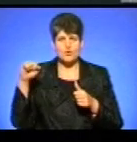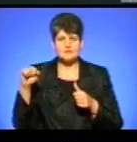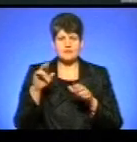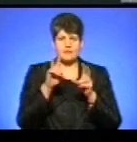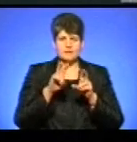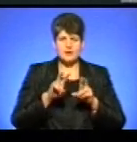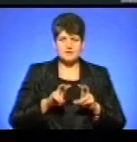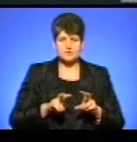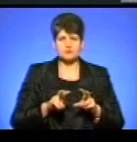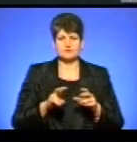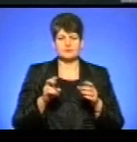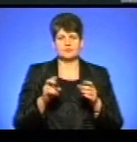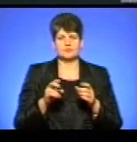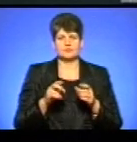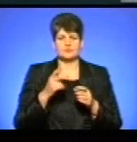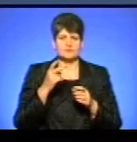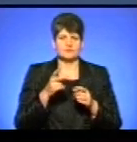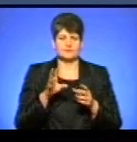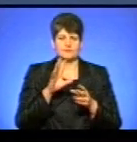аналізують найдеповіщі помилки.